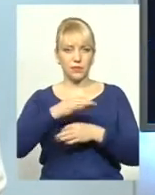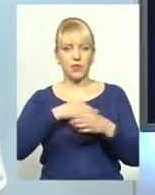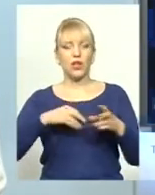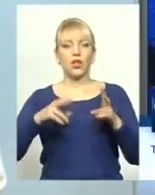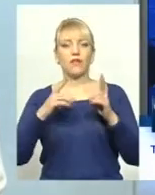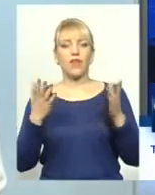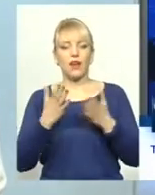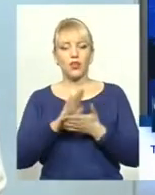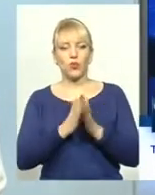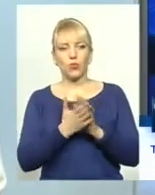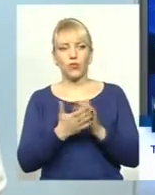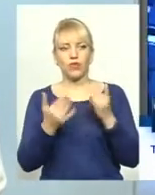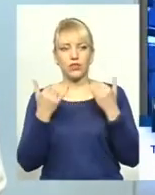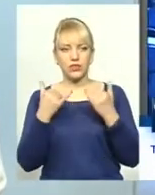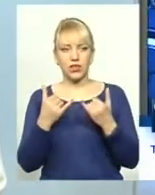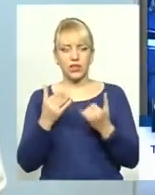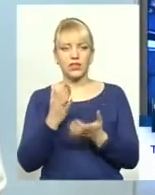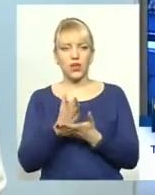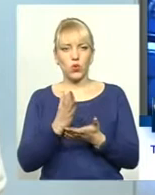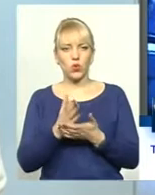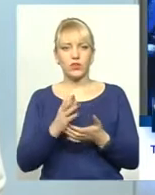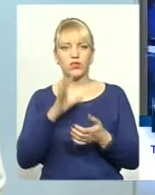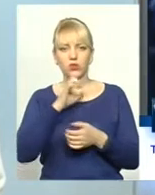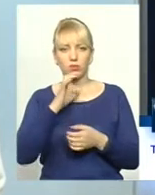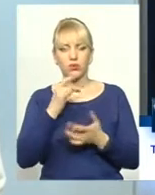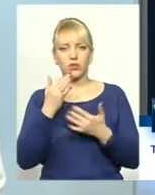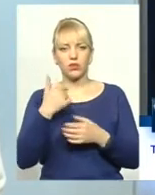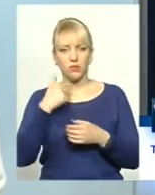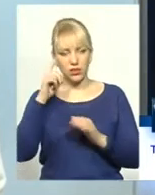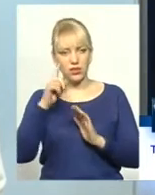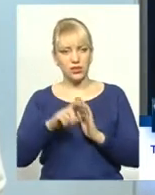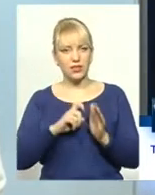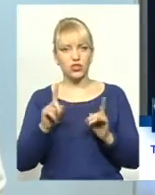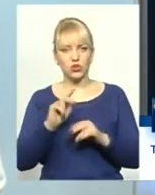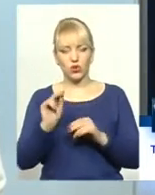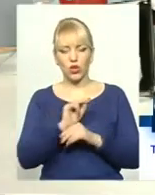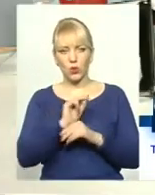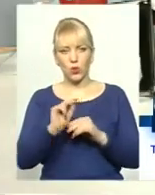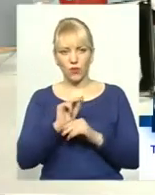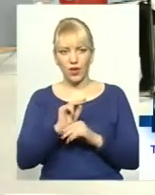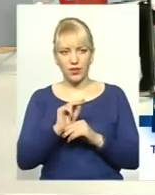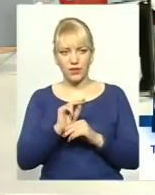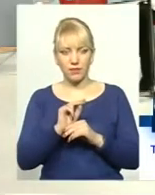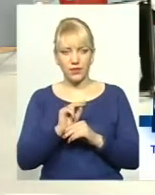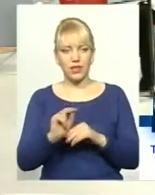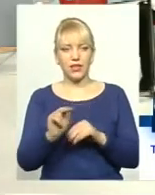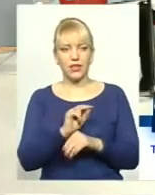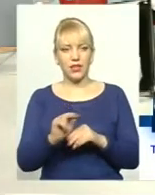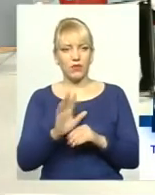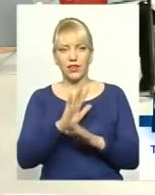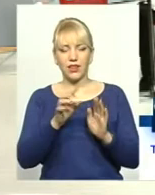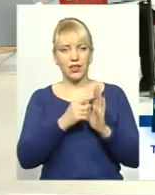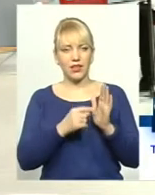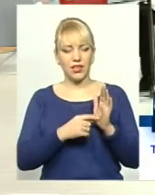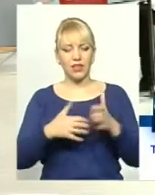умовах зараз насправді знаходяться собаки? Оскільки ми тільки що дізналися, що лікуванням, в принципі, я так зрозуміла, що не ділите